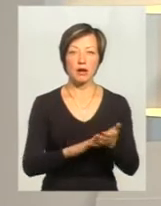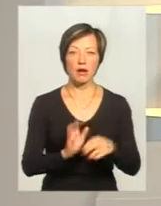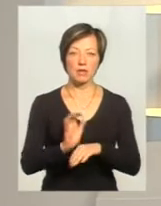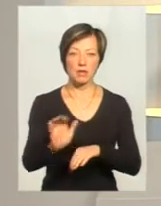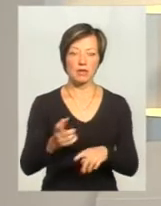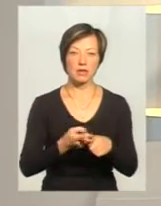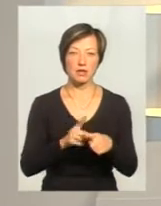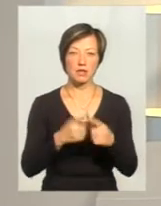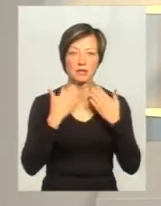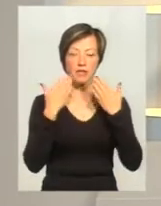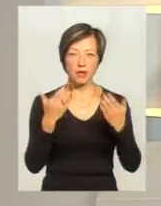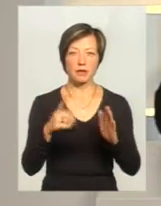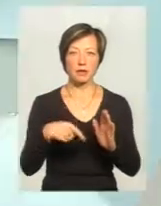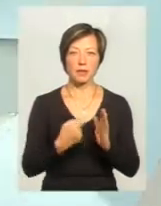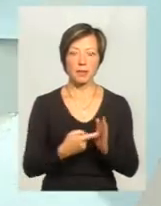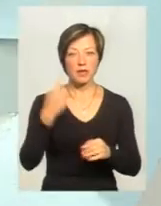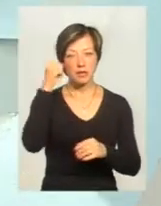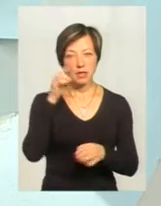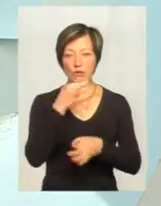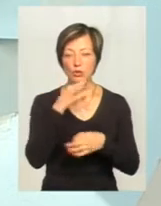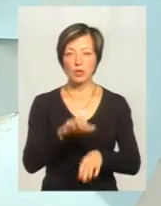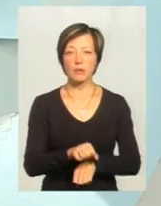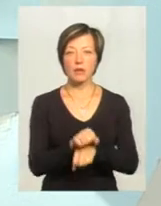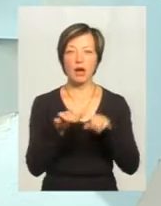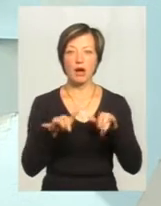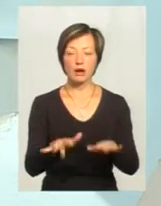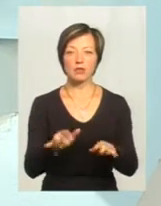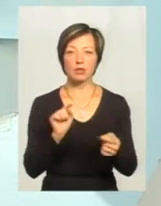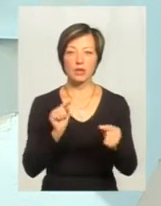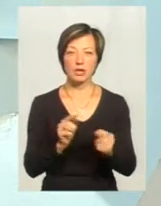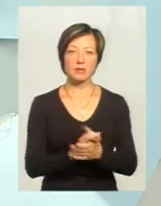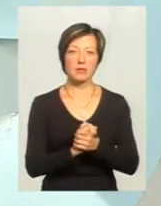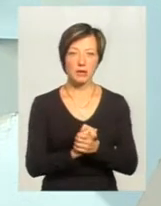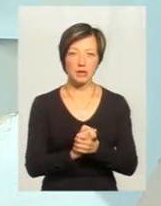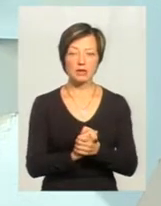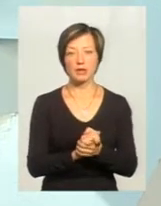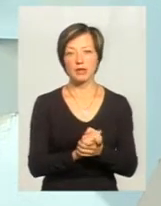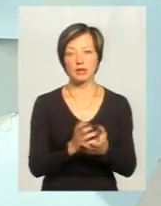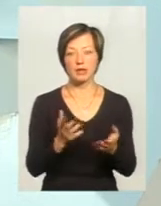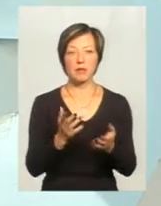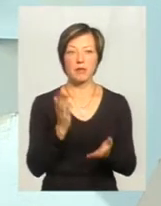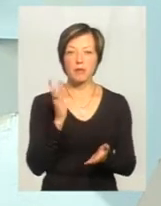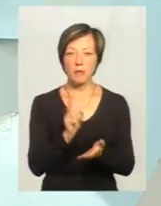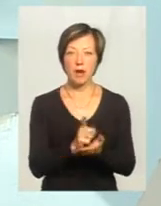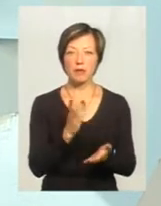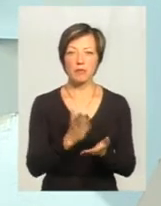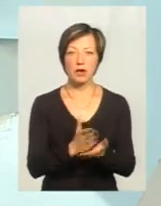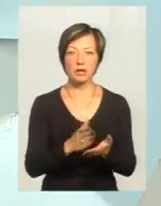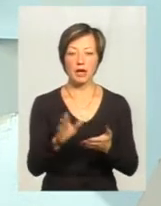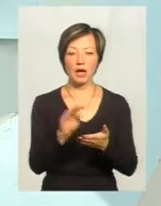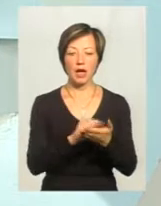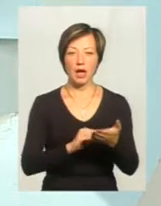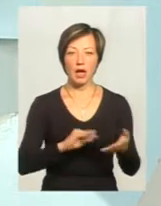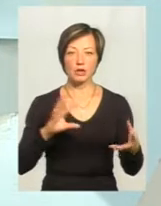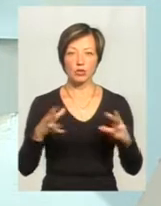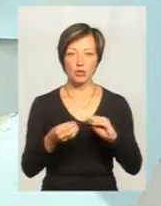свої звернення? Ну, ви знаєте, як будь-який мітинг, як будь-яка акція протесту, мирна чи не мирна, має мати якусь резолюцію. Тому, я